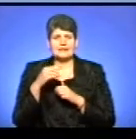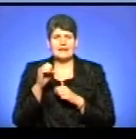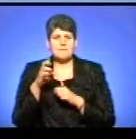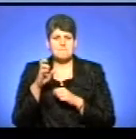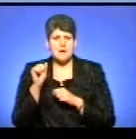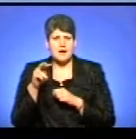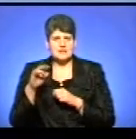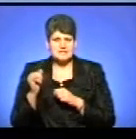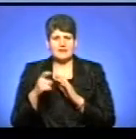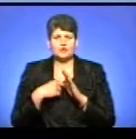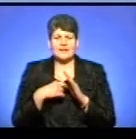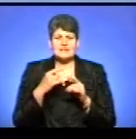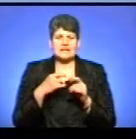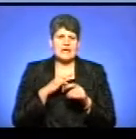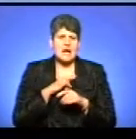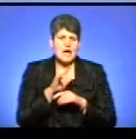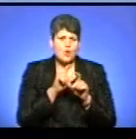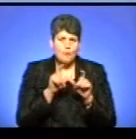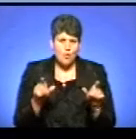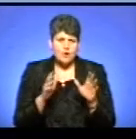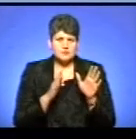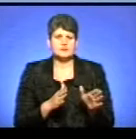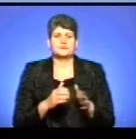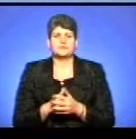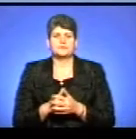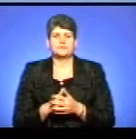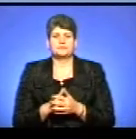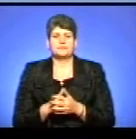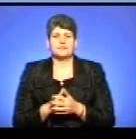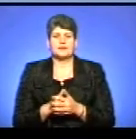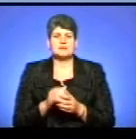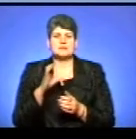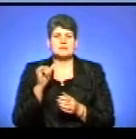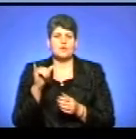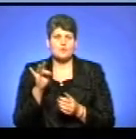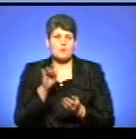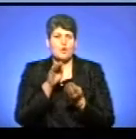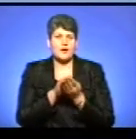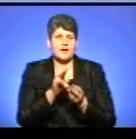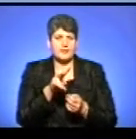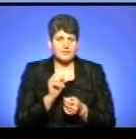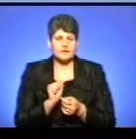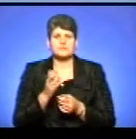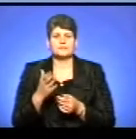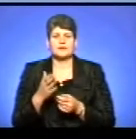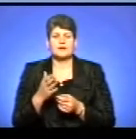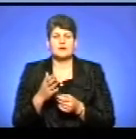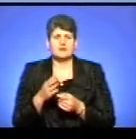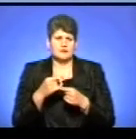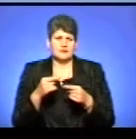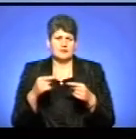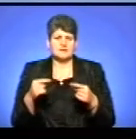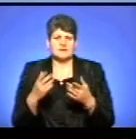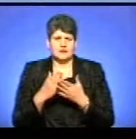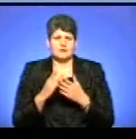І в Донецький аеропорт, і на Саурмогілу, і в Станіцю Луганську, на Сталінград, розумієте, є